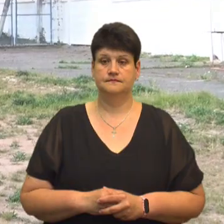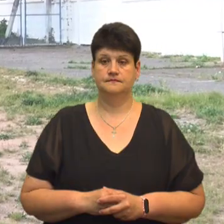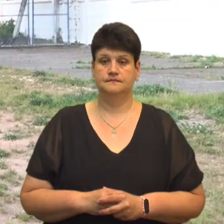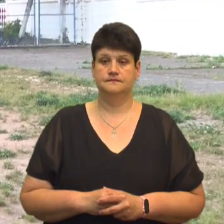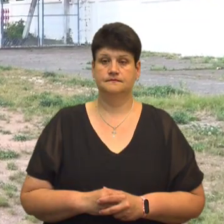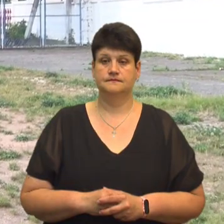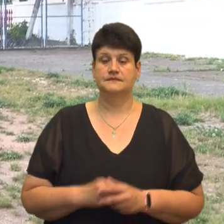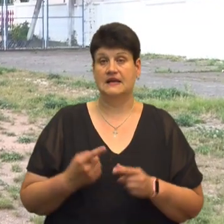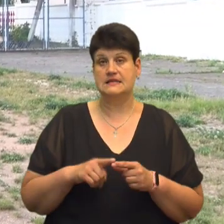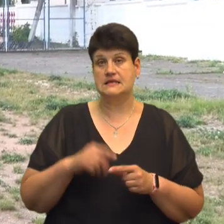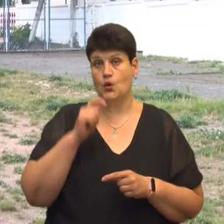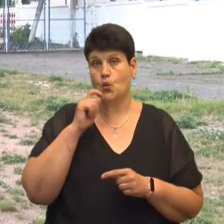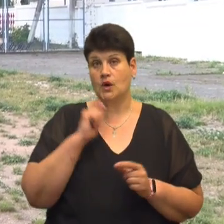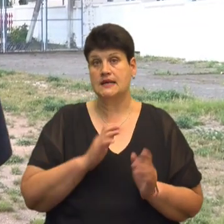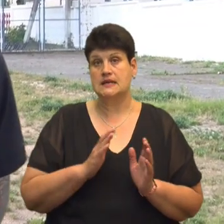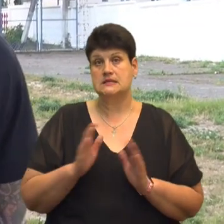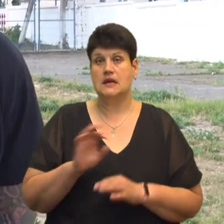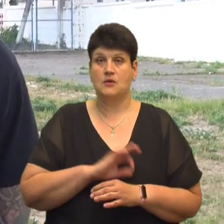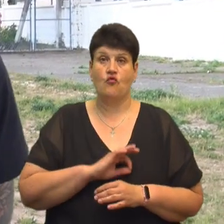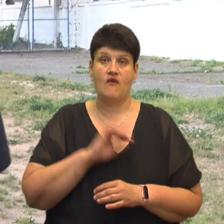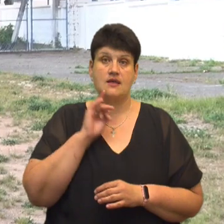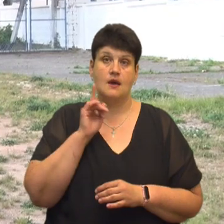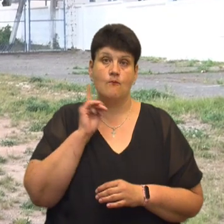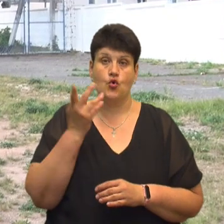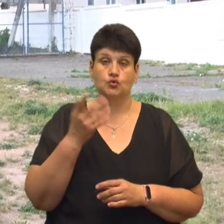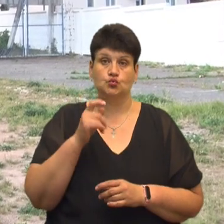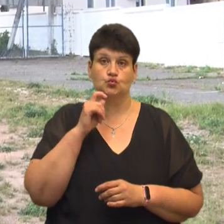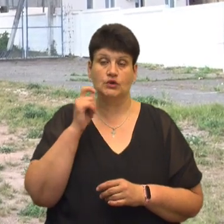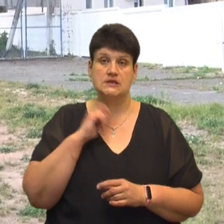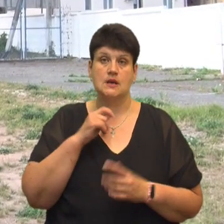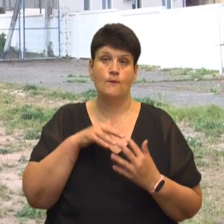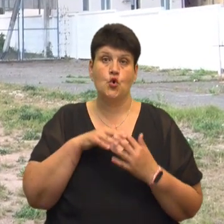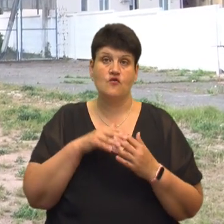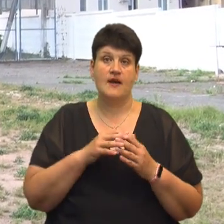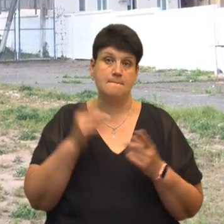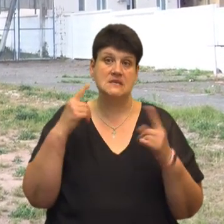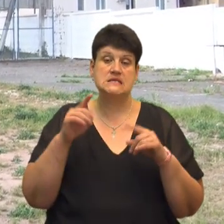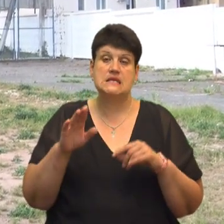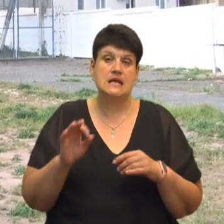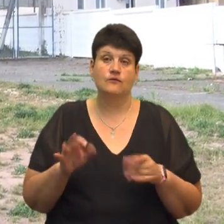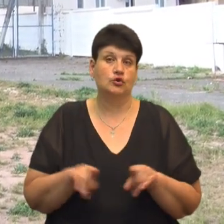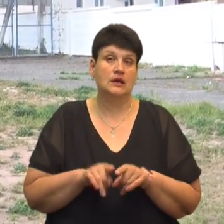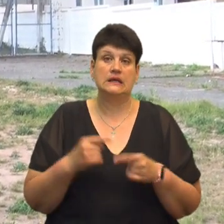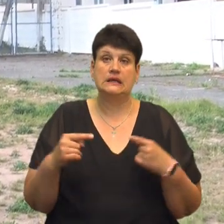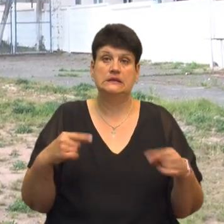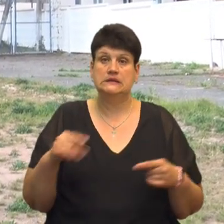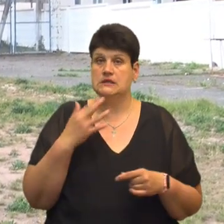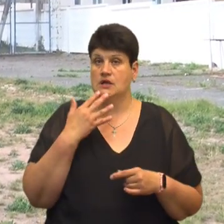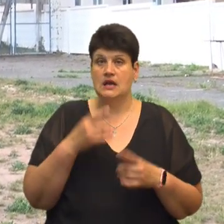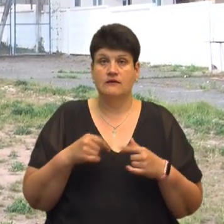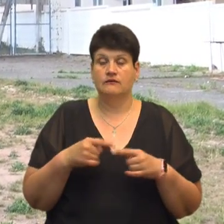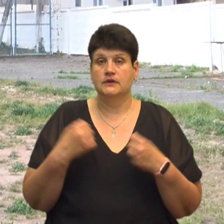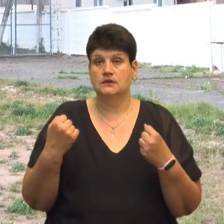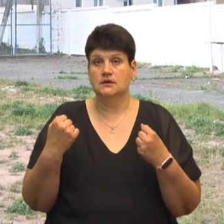Це українська система виховання молоді, українське бойове мистецтво, таке саме, як і інші національні види спорту, як